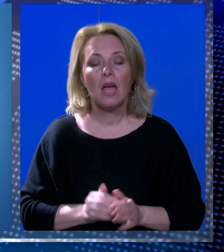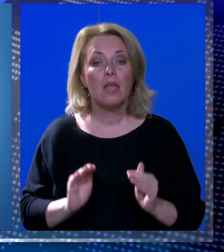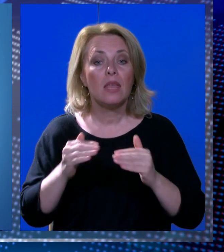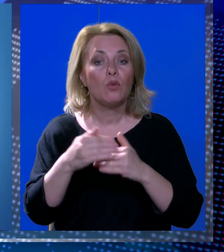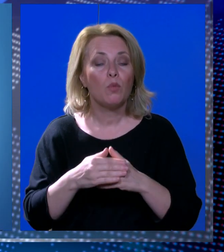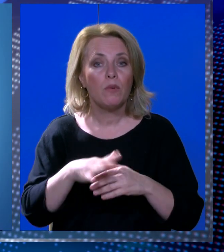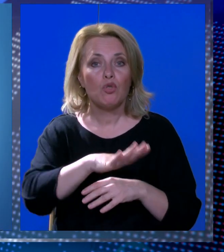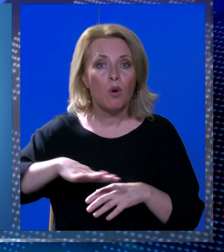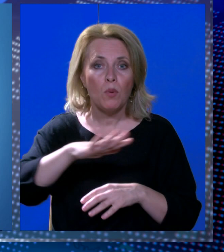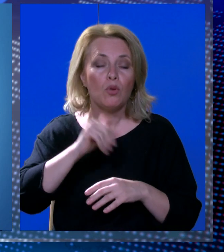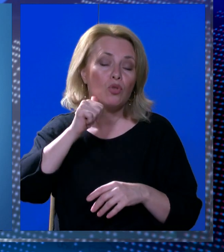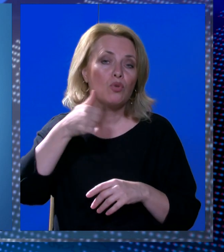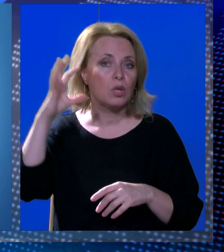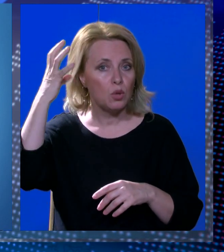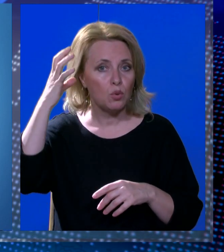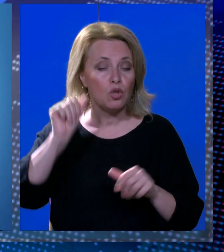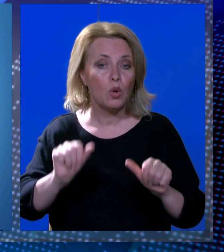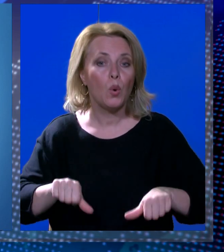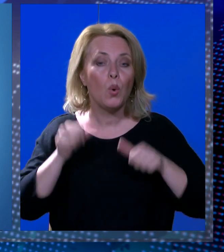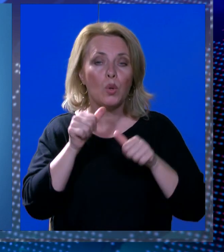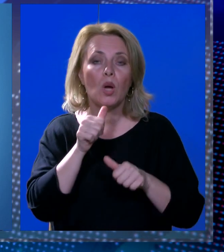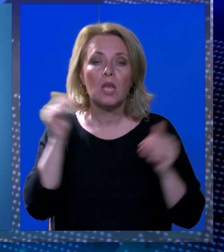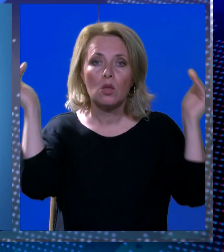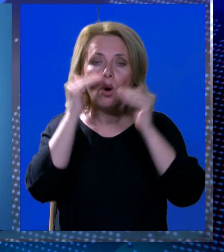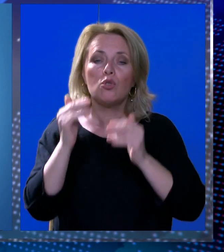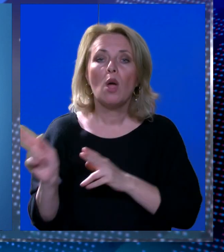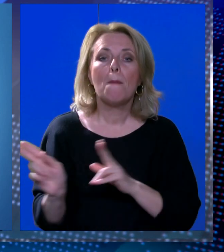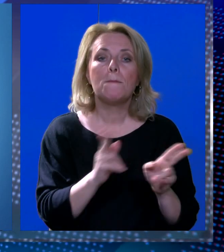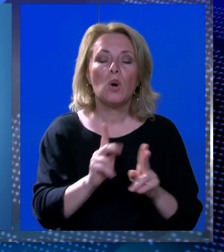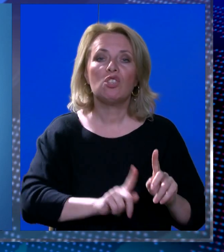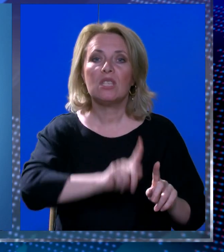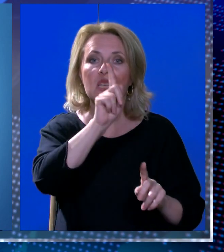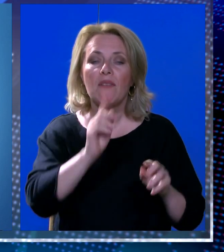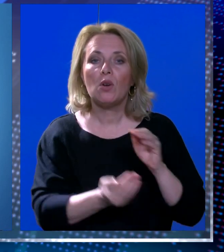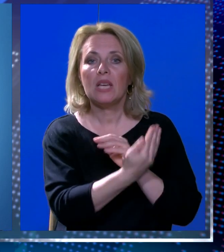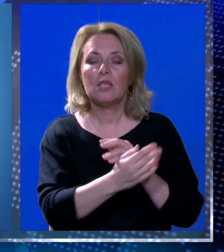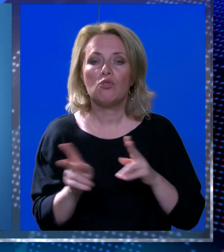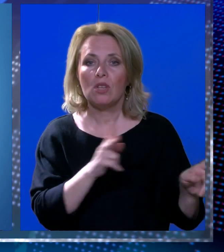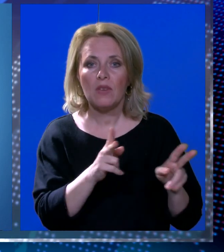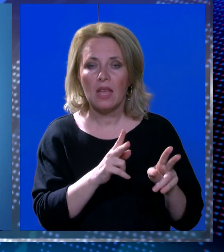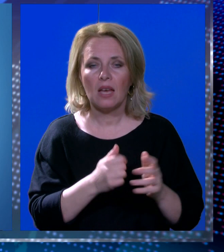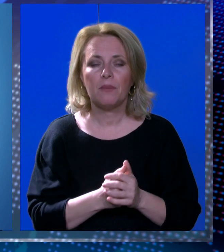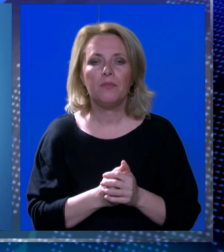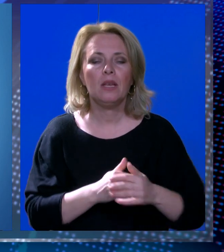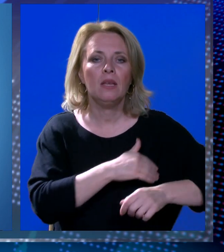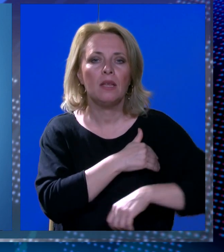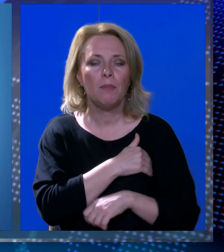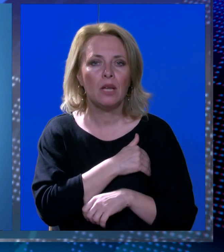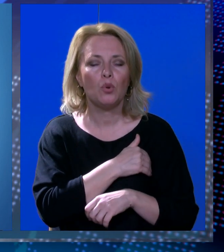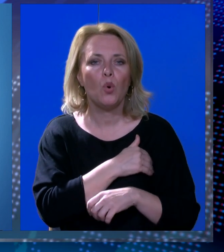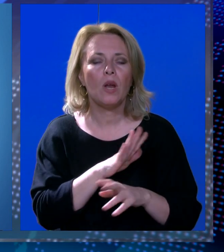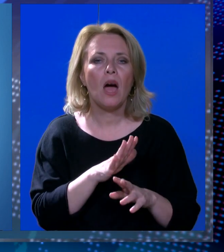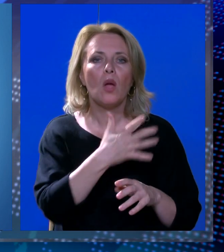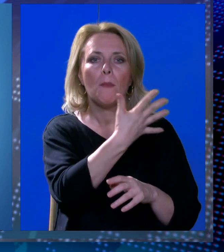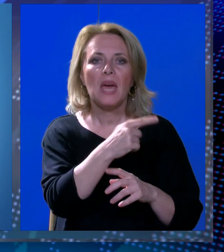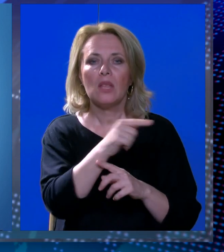Na Dubrovačkom području sutra sunčano, ujutro i u noći puhaće slab do umjeren sjeveroistočni vjetar, a danju zapadni. Temperatura